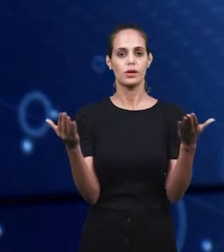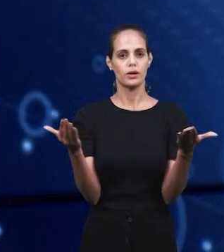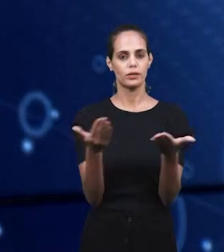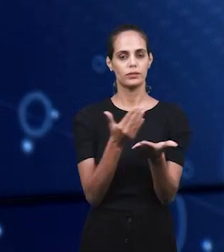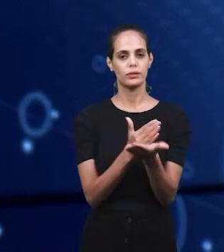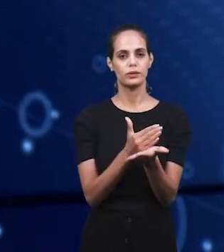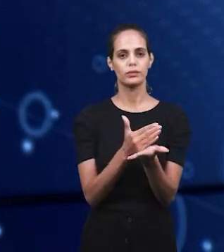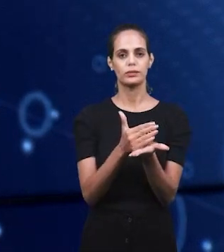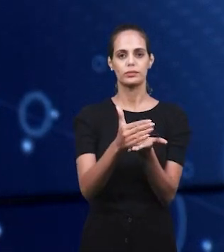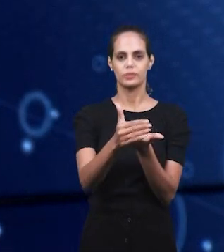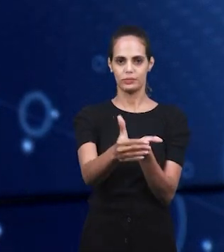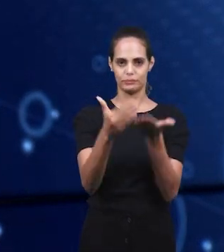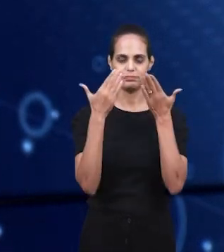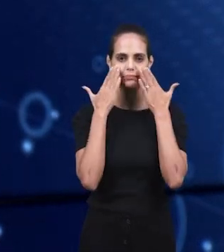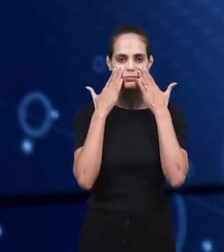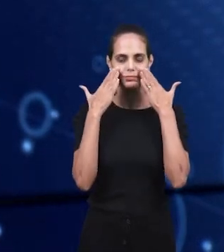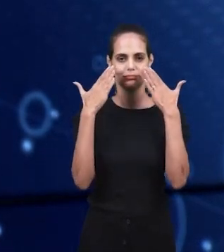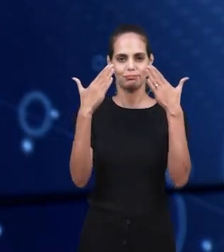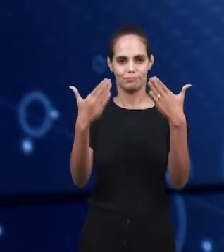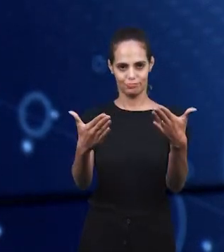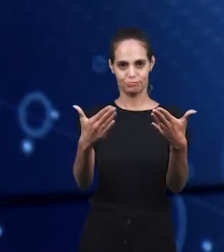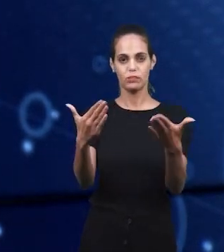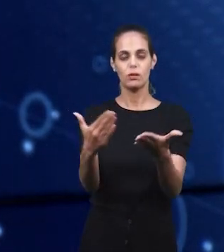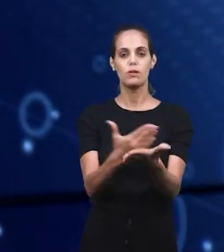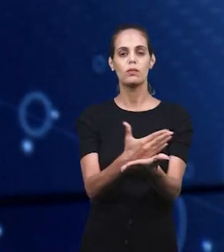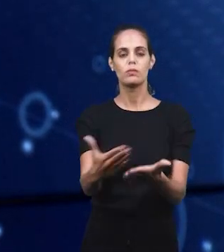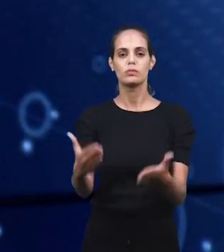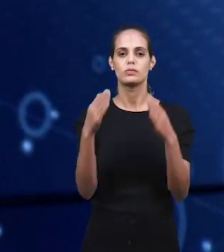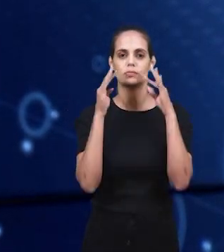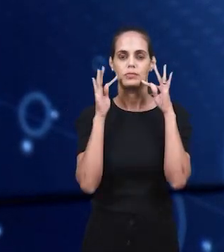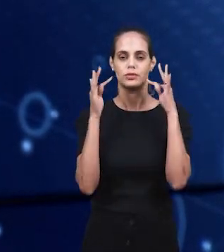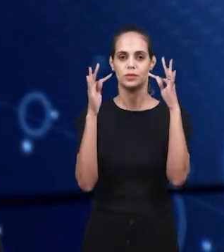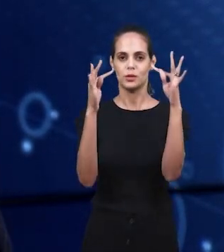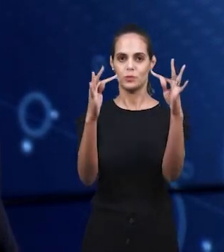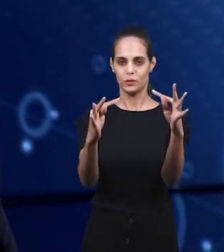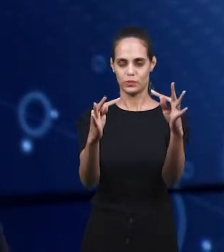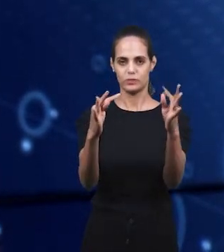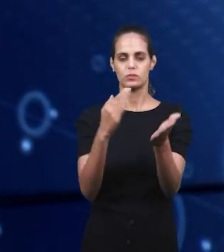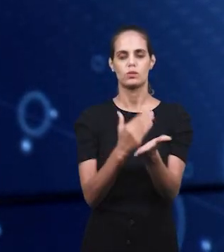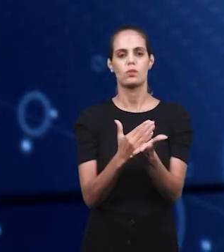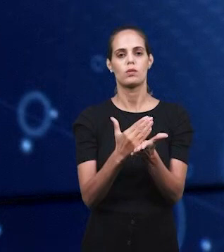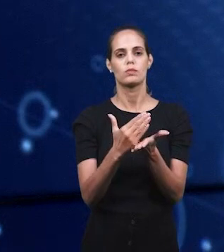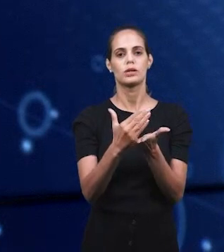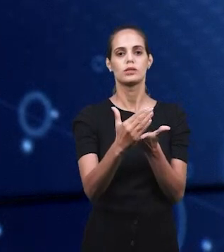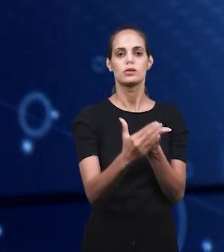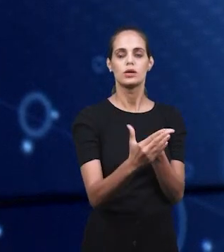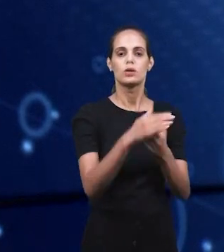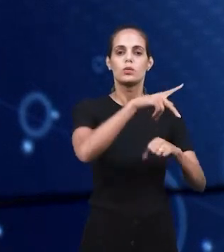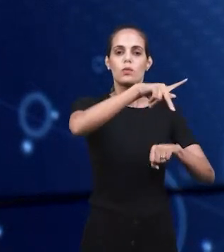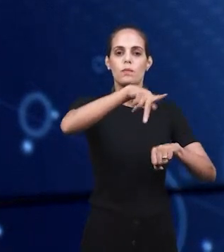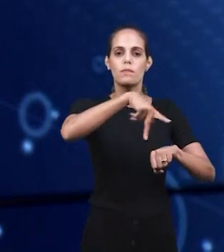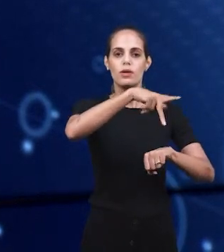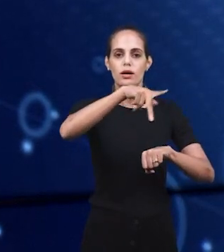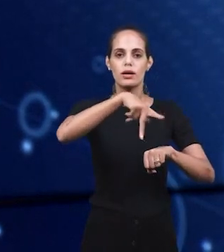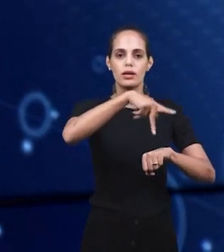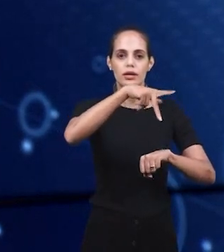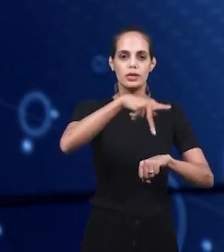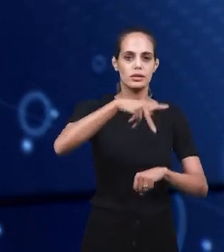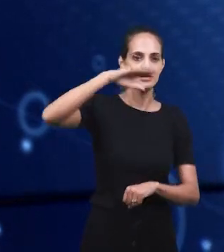нашу программу и начнем с Африки, в Музамбике.